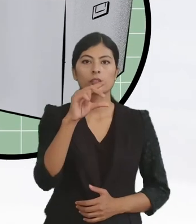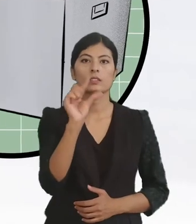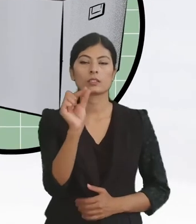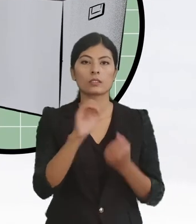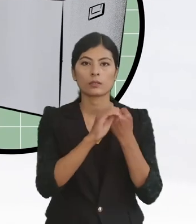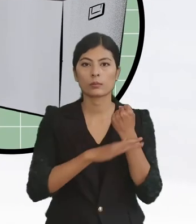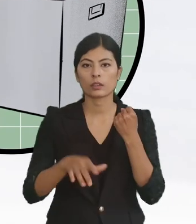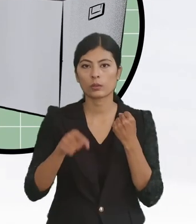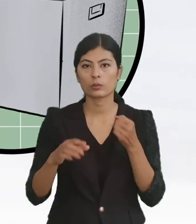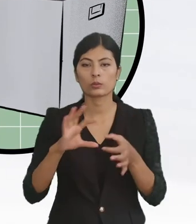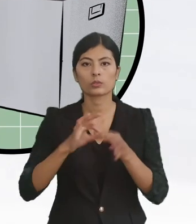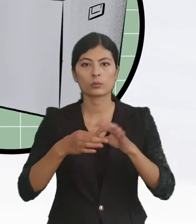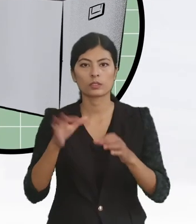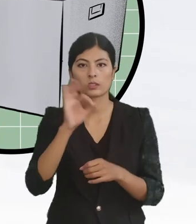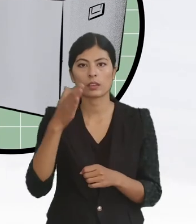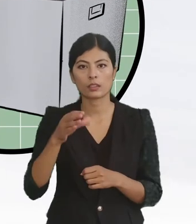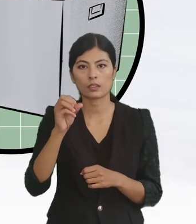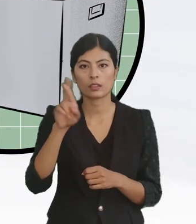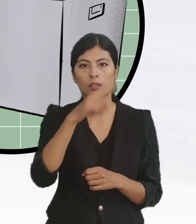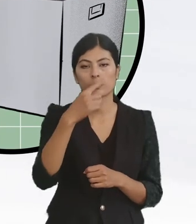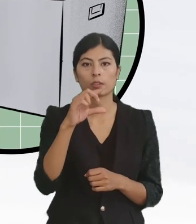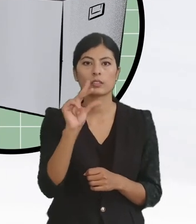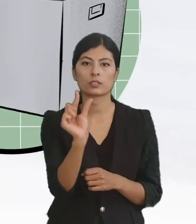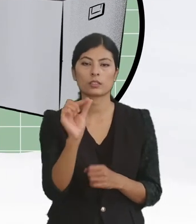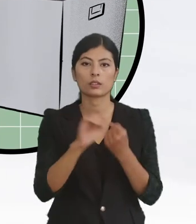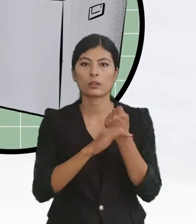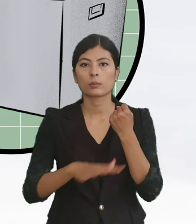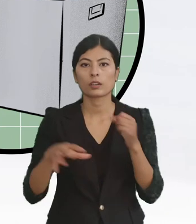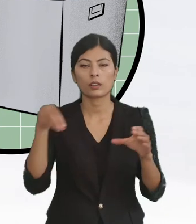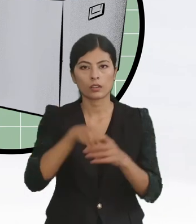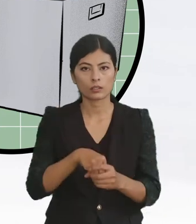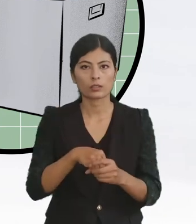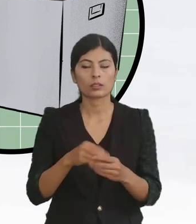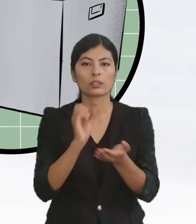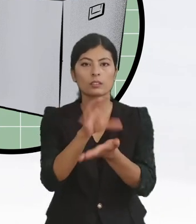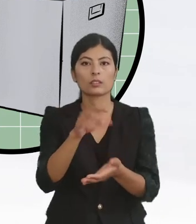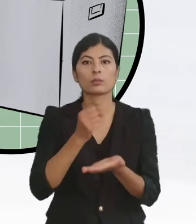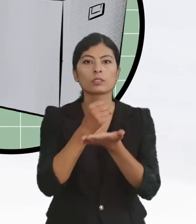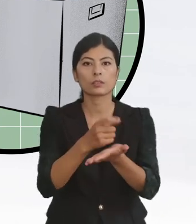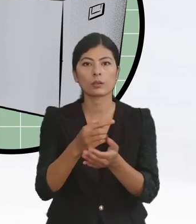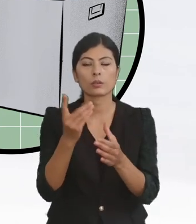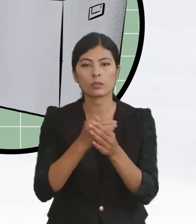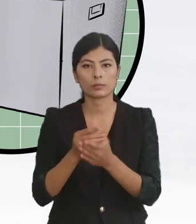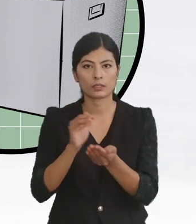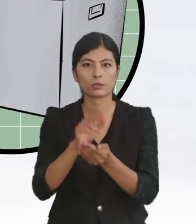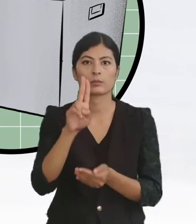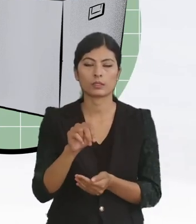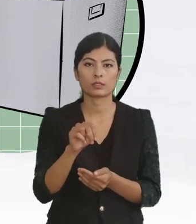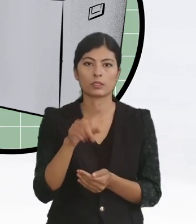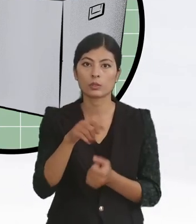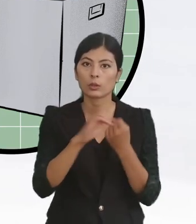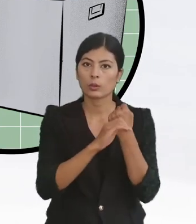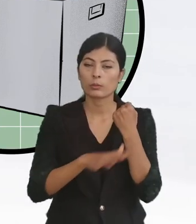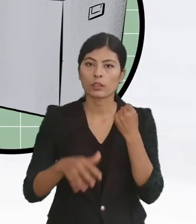सम्यजक निखायेले प्रेशन प्रणाली अंत्रगत प्रदान गरेको सेवा हरुको अबिले क्रापनु पर्दछा प्रेशन प्रणाली अंत्रगत सेवा